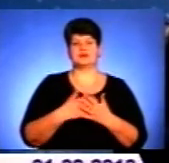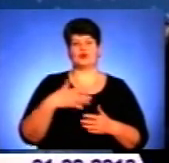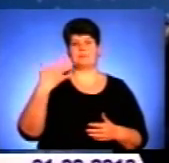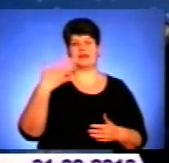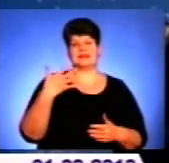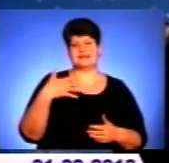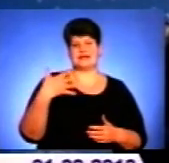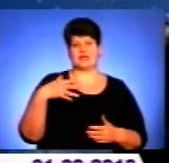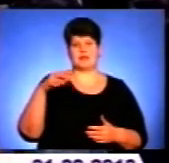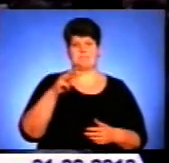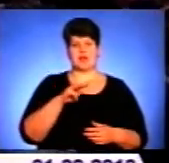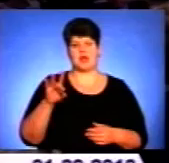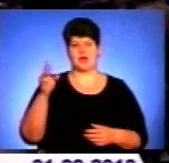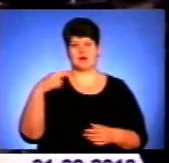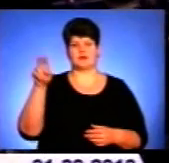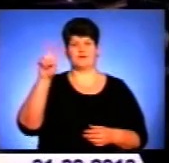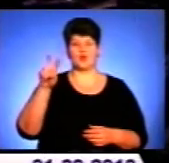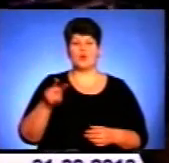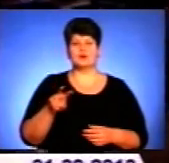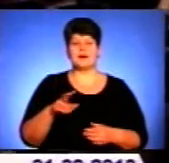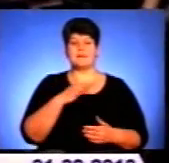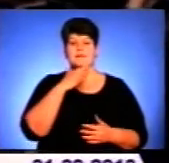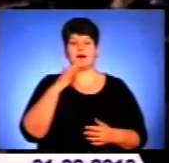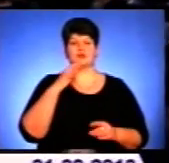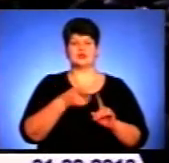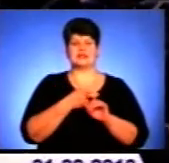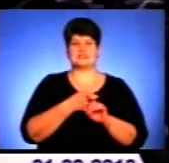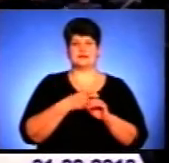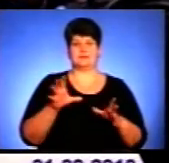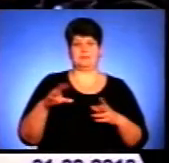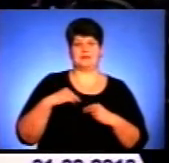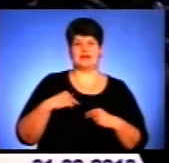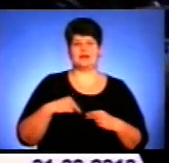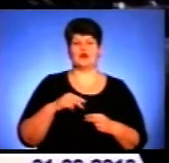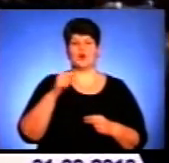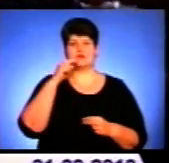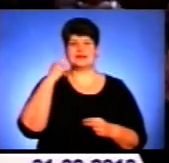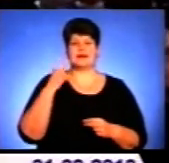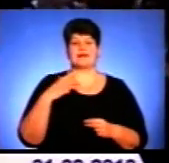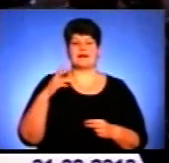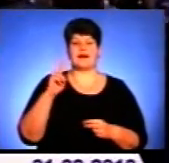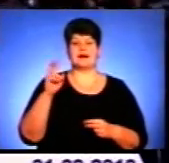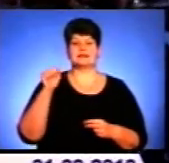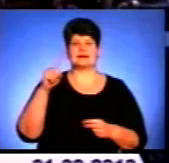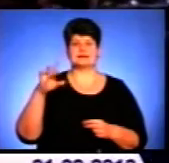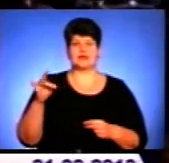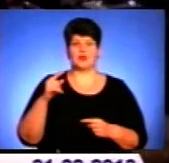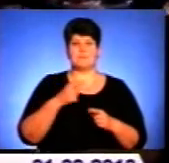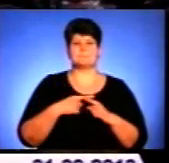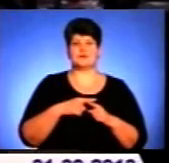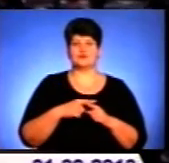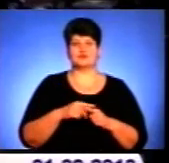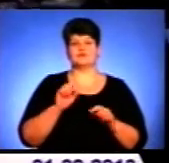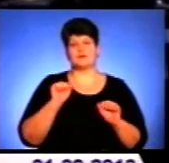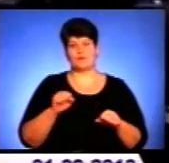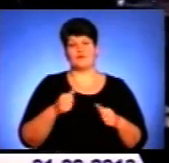мільярдів доларів. Але багато що залежатиме від партнерів – Росії, Казахстану, Білорусі. Наскільки вони хочуть бачити Україну за